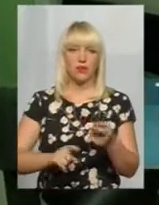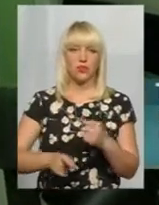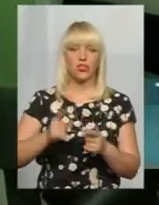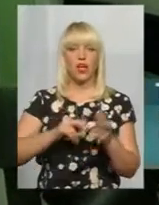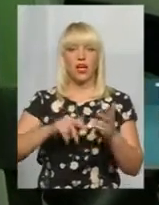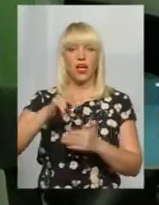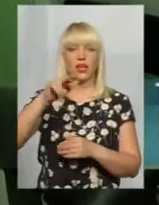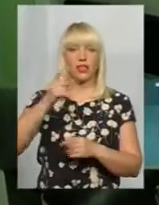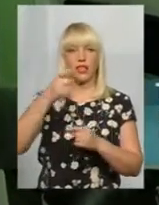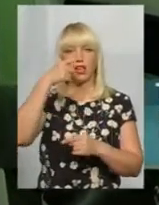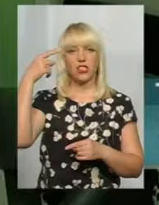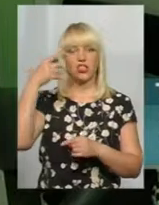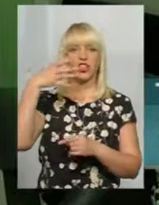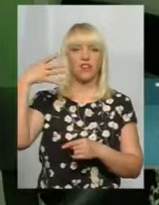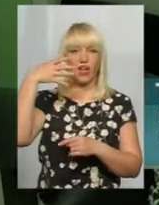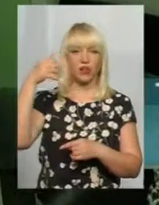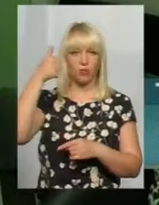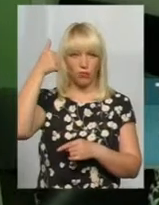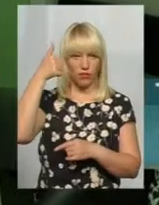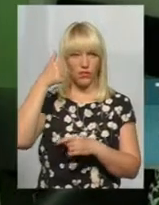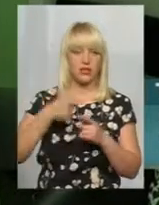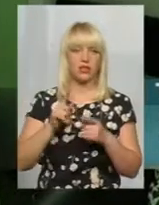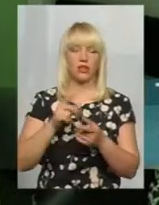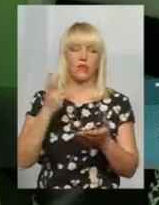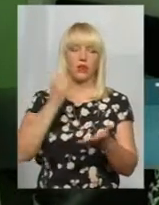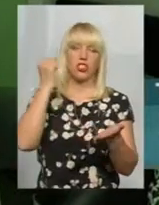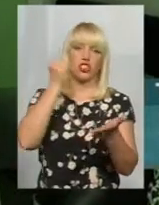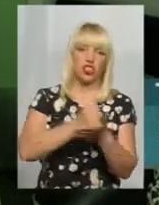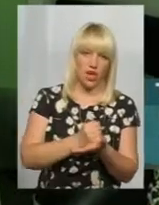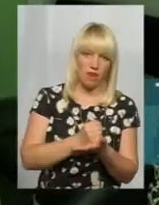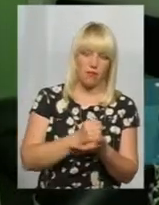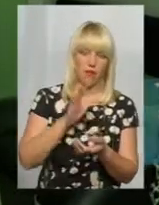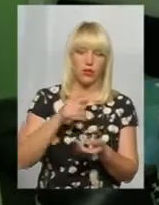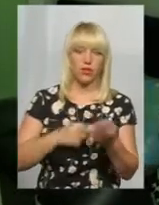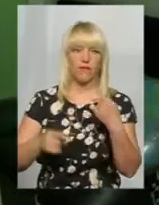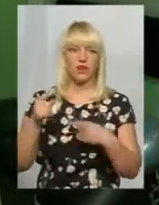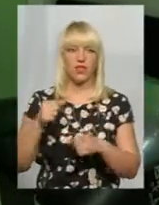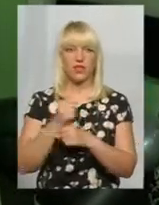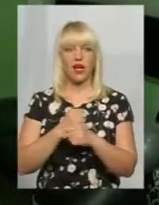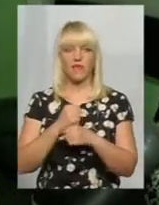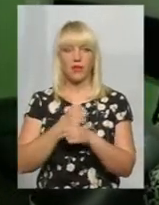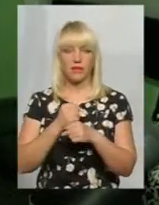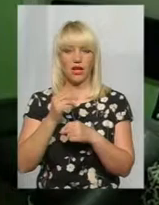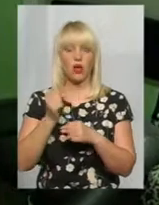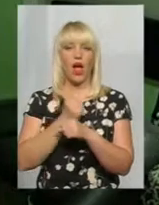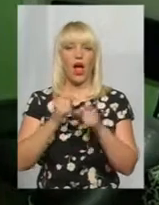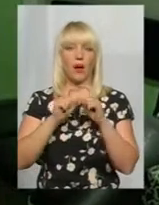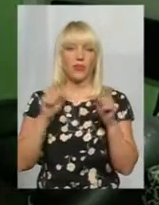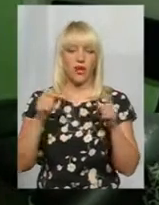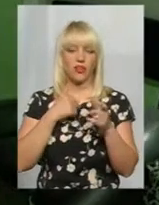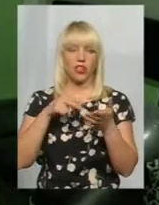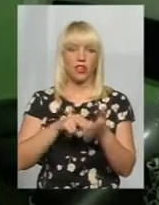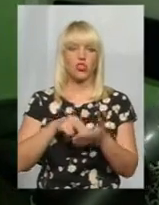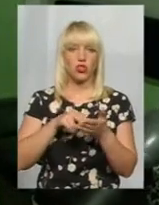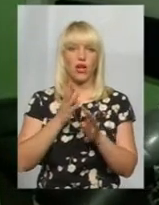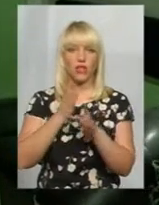на четвертому поверсі, там штамп поставить. Звідти вертайся в аптеку. От в аптеці перестояла, я скільки, майбуть,